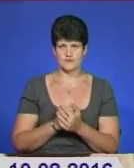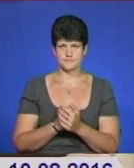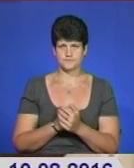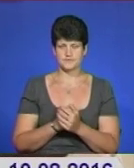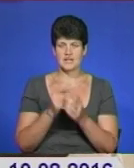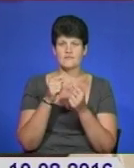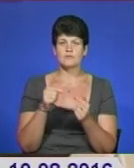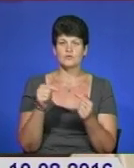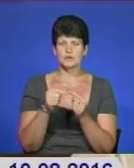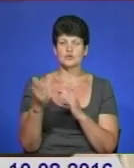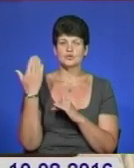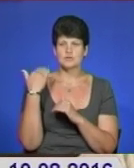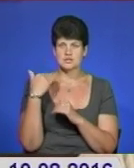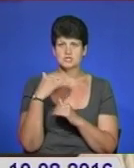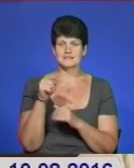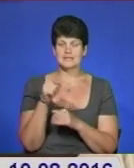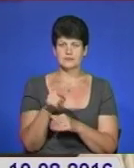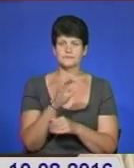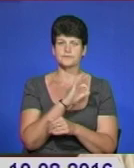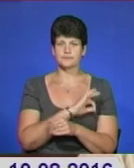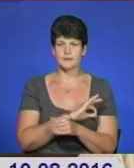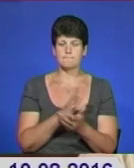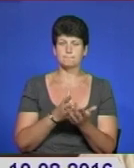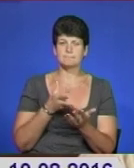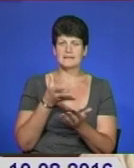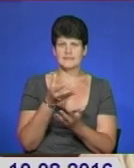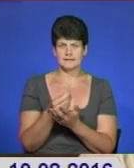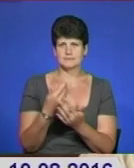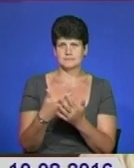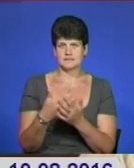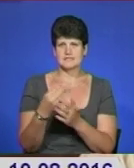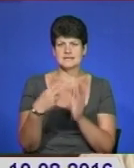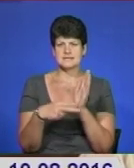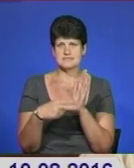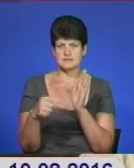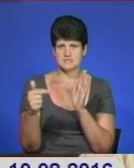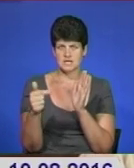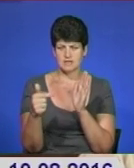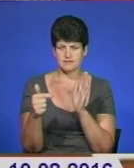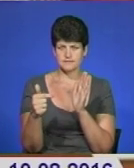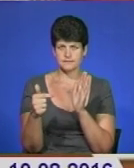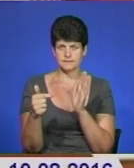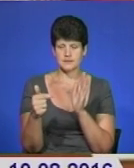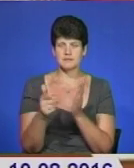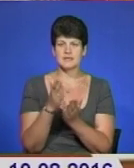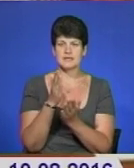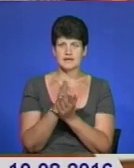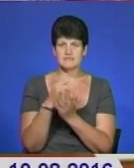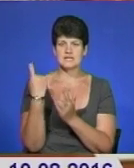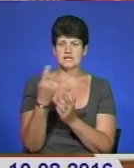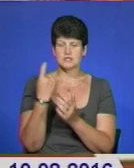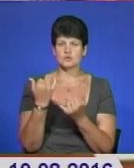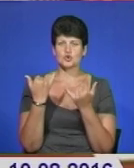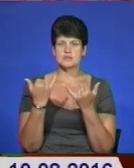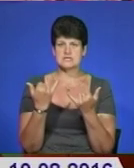Відповідно, якщо раніше такі споживачі платили десь в середньому 70 гривень, при наявності лічильника, зараз